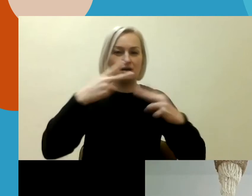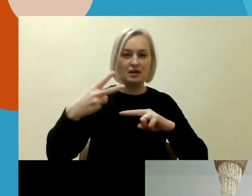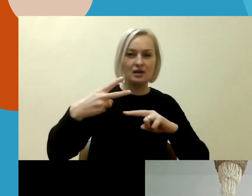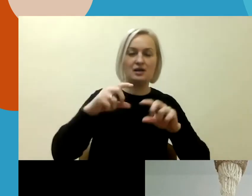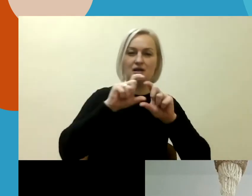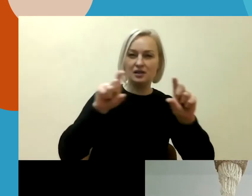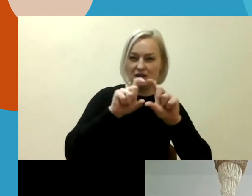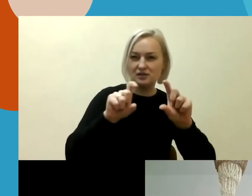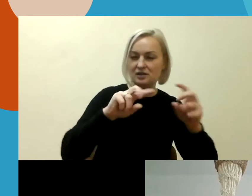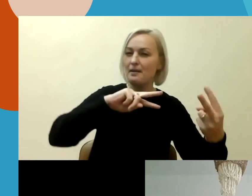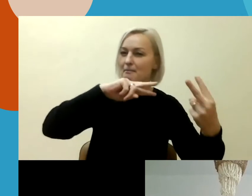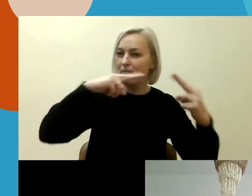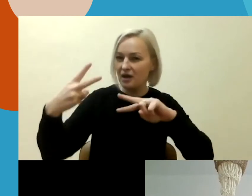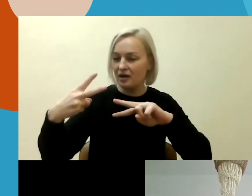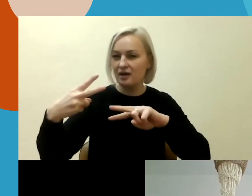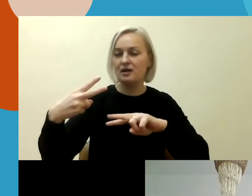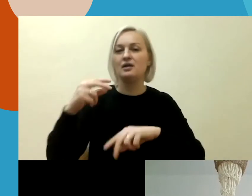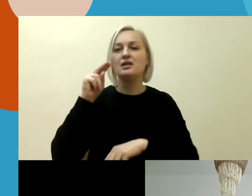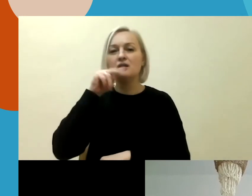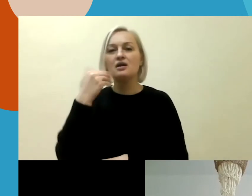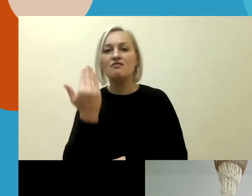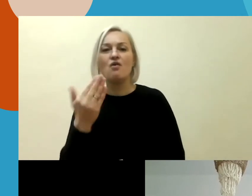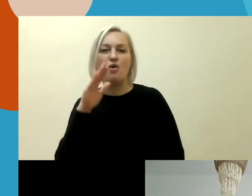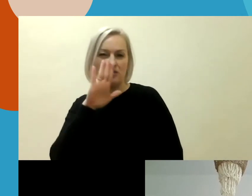nepykantos nusikaltimus, su to tarpu dėl nepranešimo,